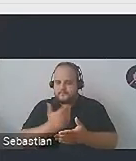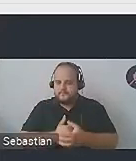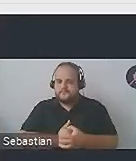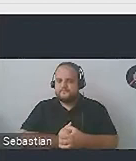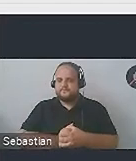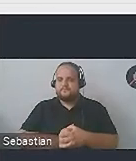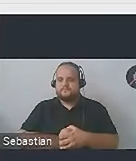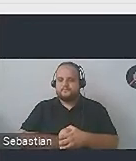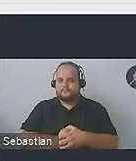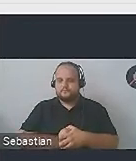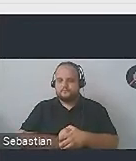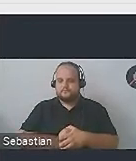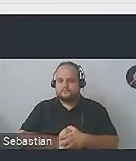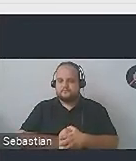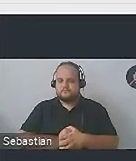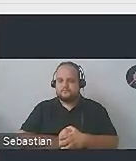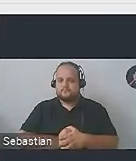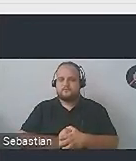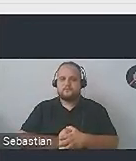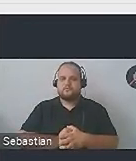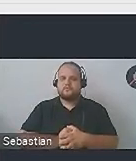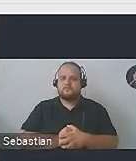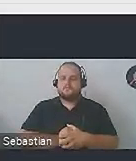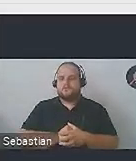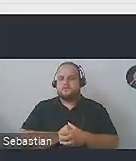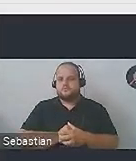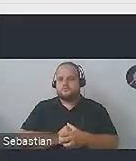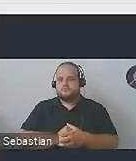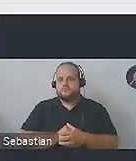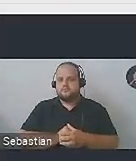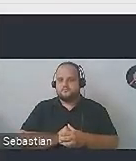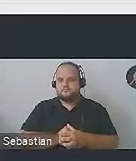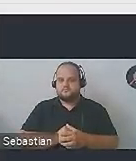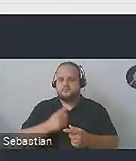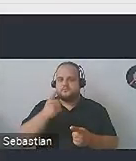sam produkt jest przeszyty myśleniem o tym,